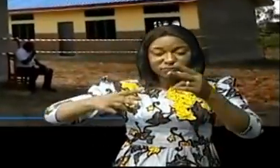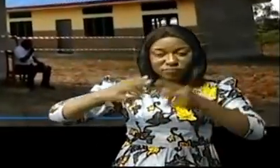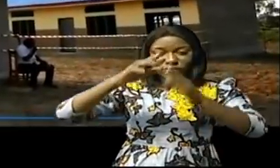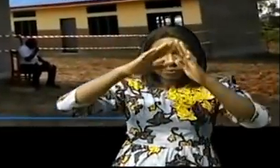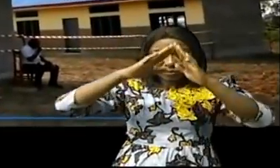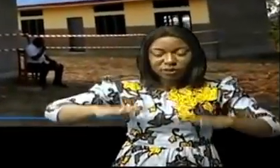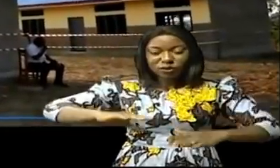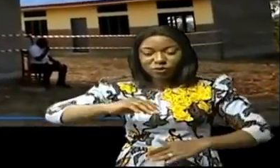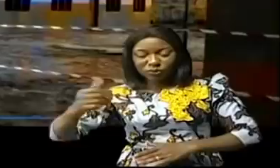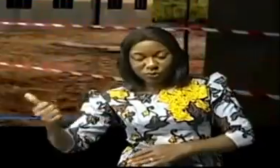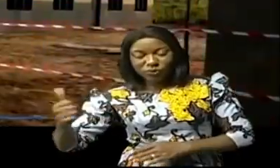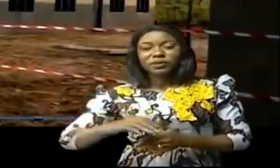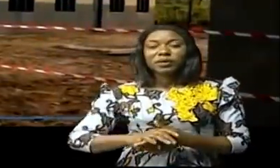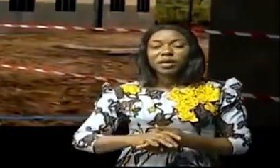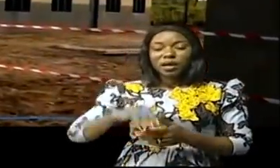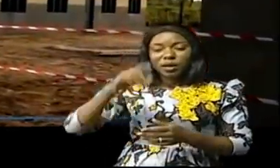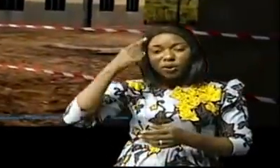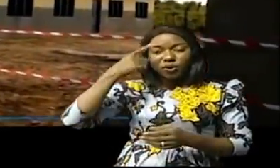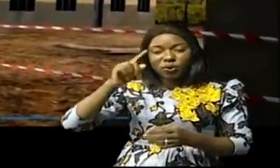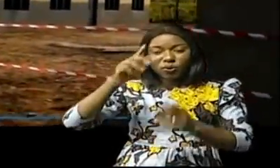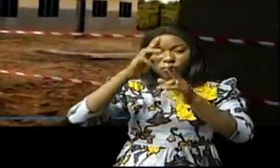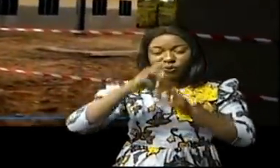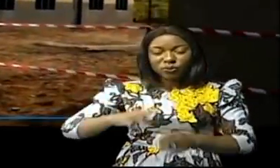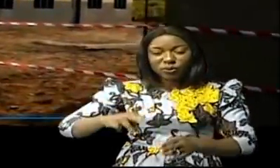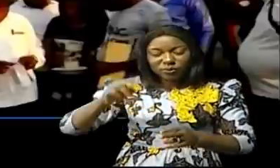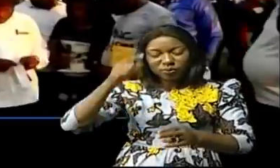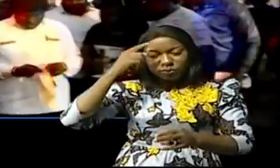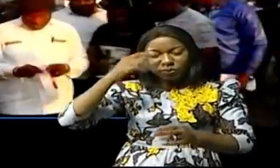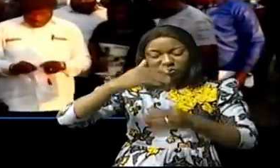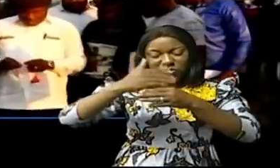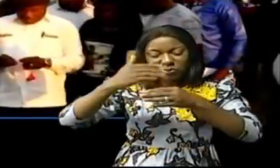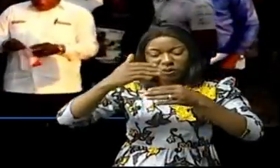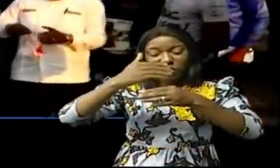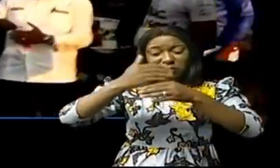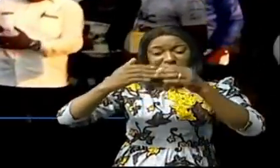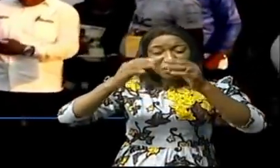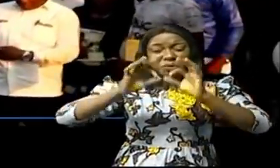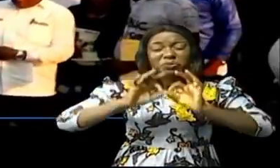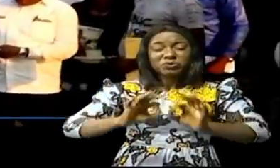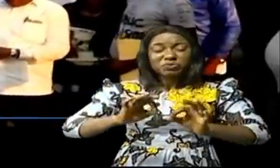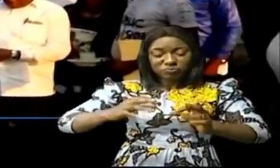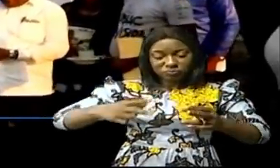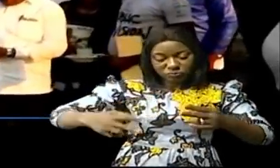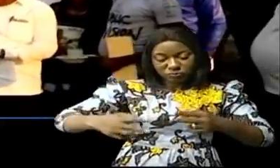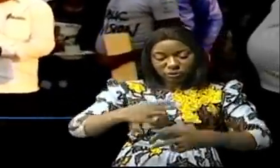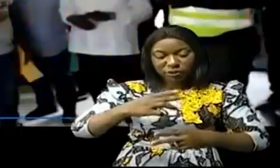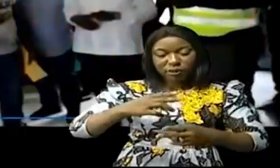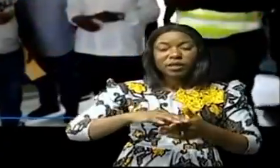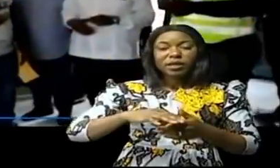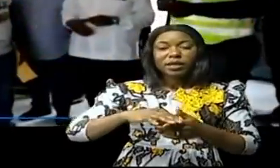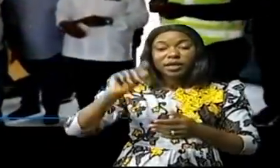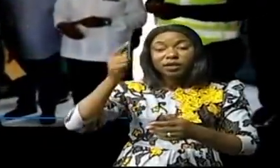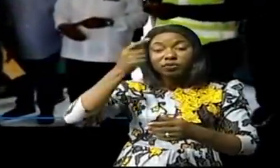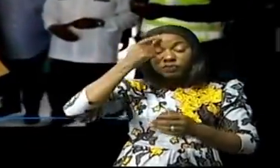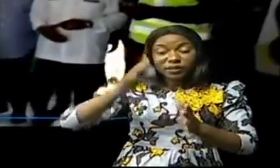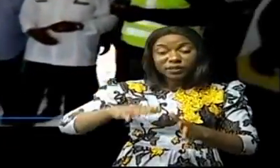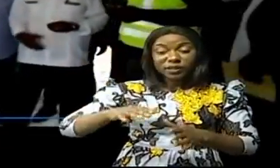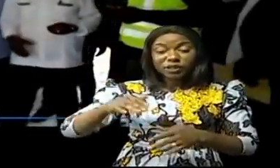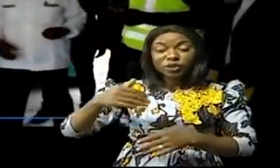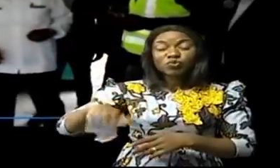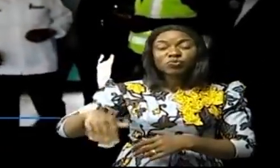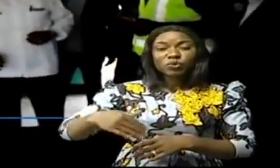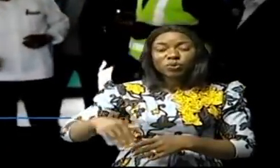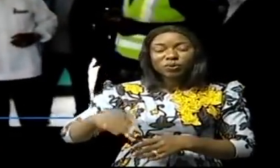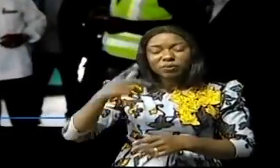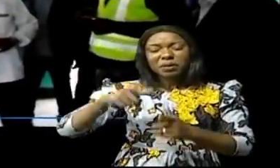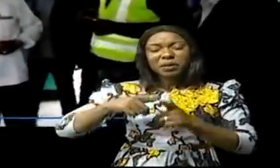c'est l'institutin toloukwa qui est honoré. Au pire du riband symbolique, oui, le gouverneur du Quilou prouve une fois de piste sa grande ère